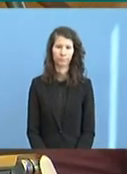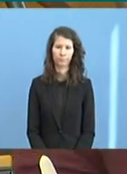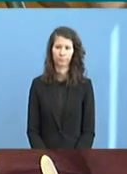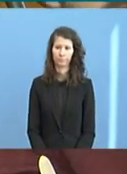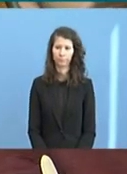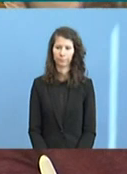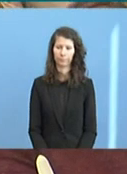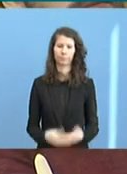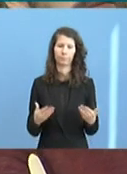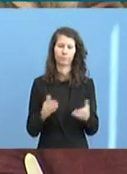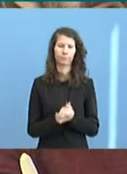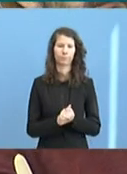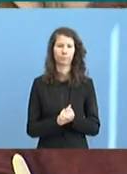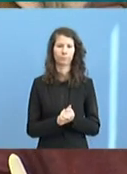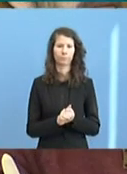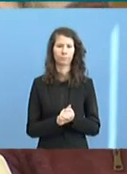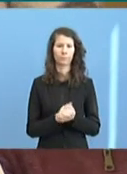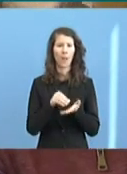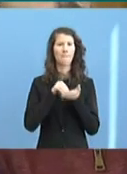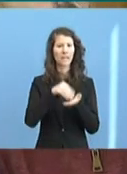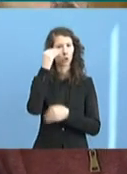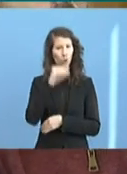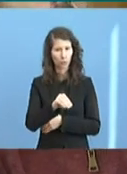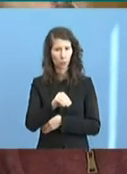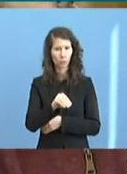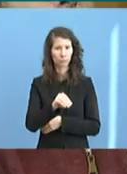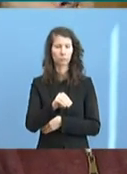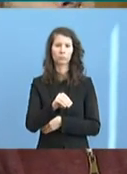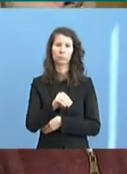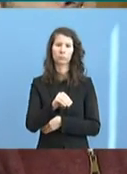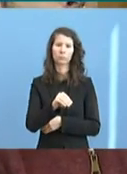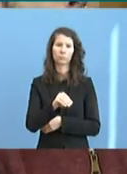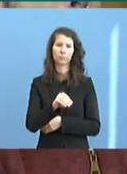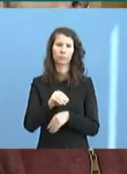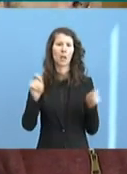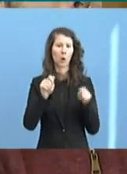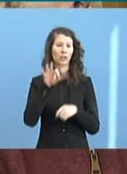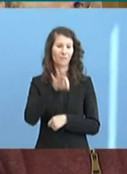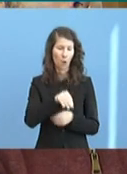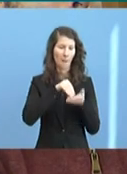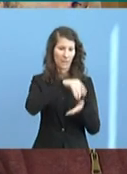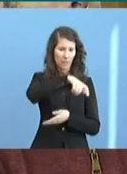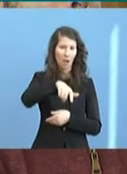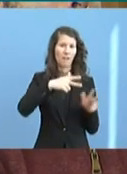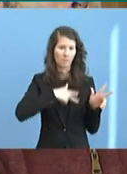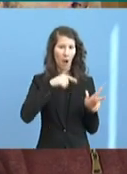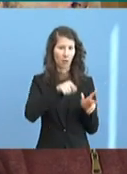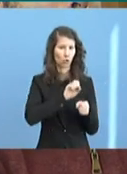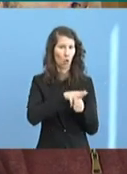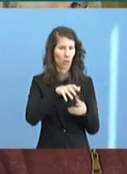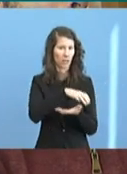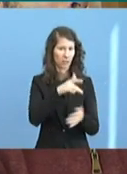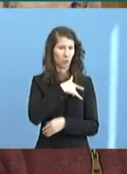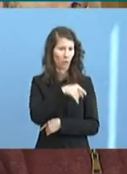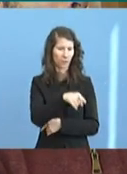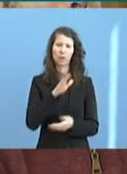Wie soll jetzt dafür gesorgt werden, dass die Mietkündigungen tatsächlich nur für die Mieter ausgesetzt werden, die tatsächlich jetzt von der Corona-Krise betroffen sind? Beziehungsweise wie müssen